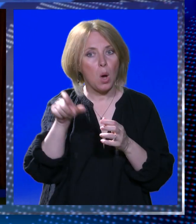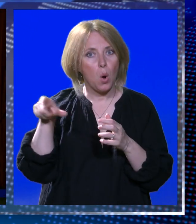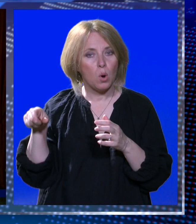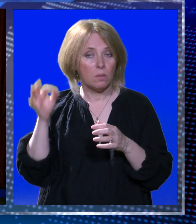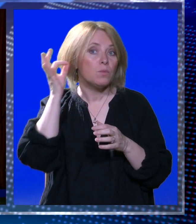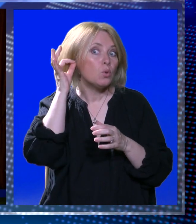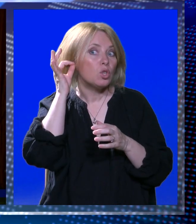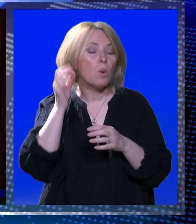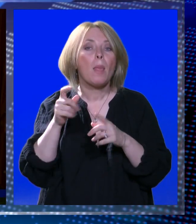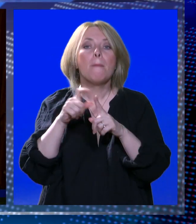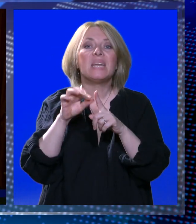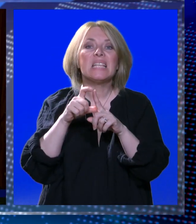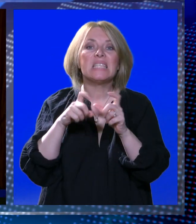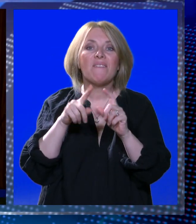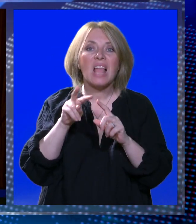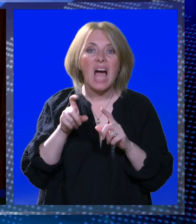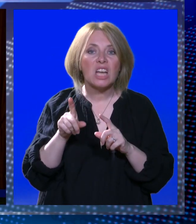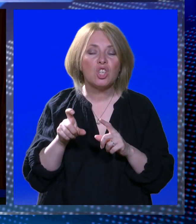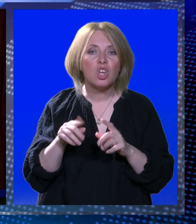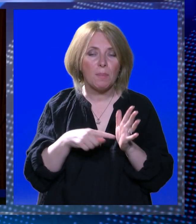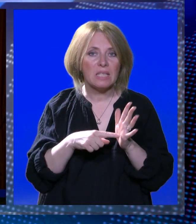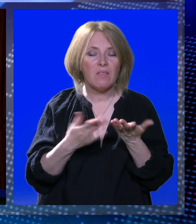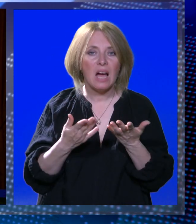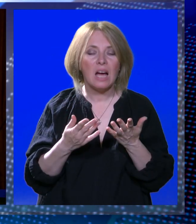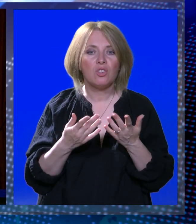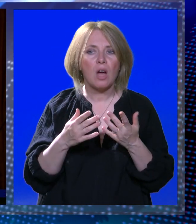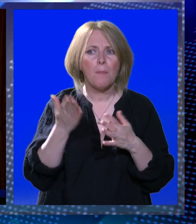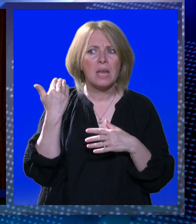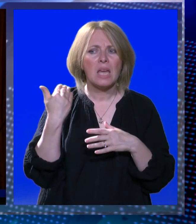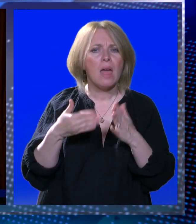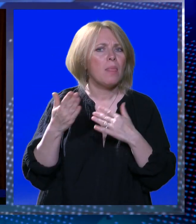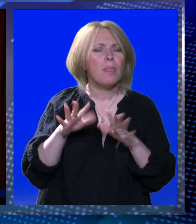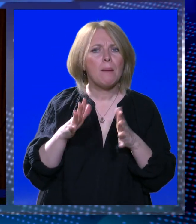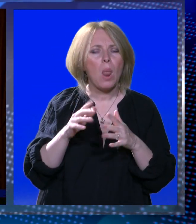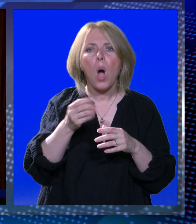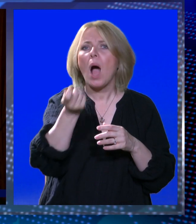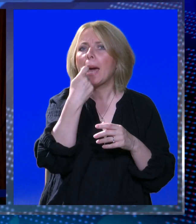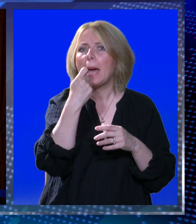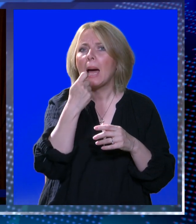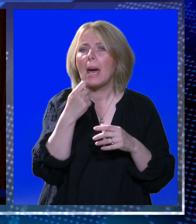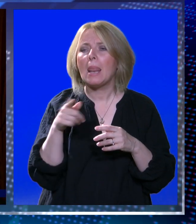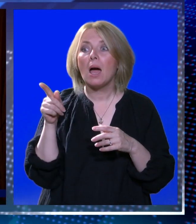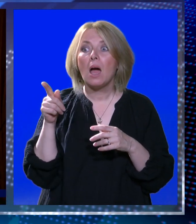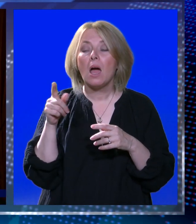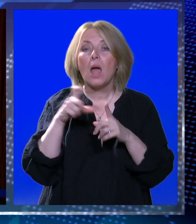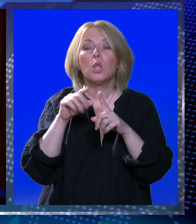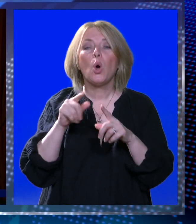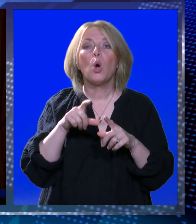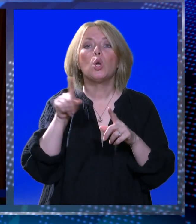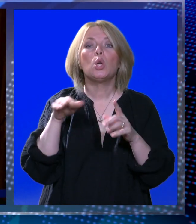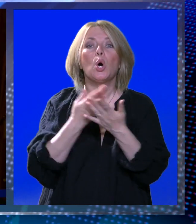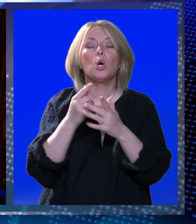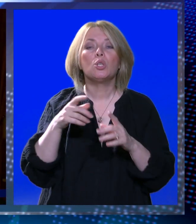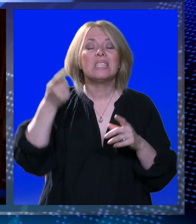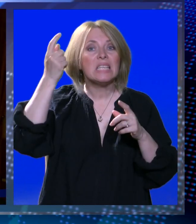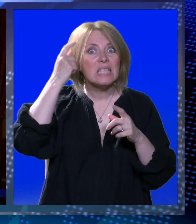osoba, evo, čućemo od predstavljača, događaj je bilo hrane, to je on za se sjeća kako je pojao prvu čokoladu.